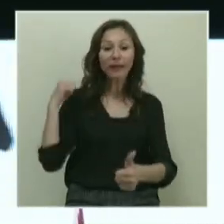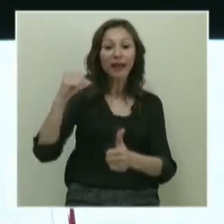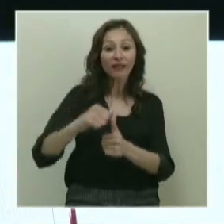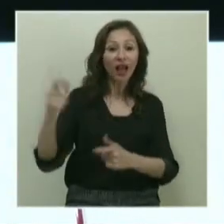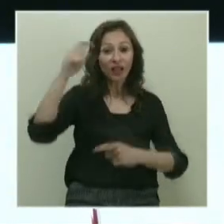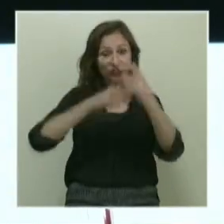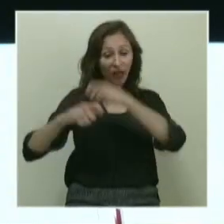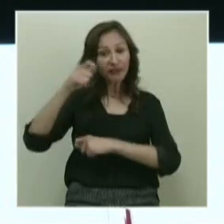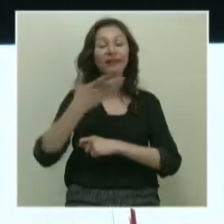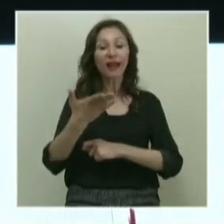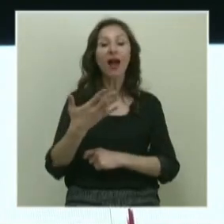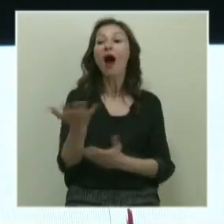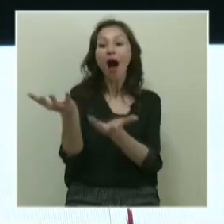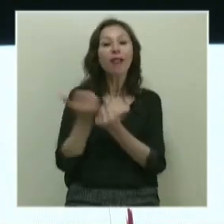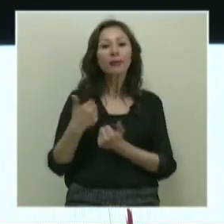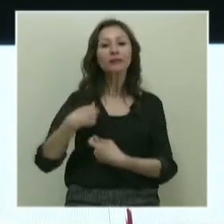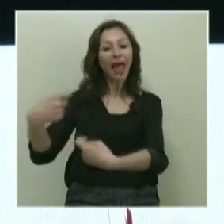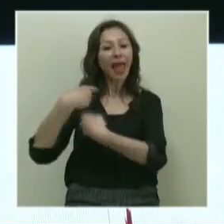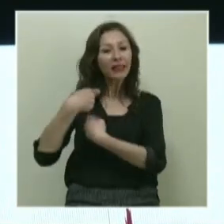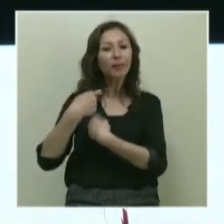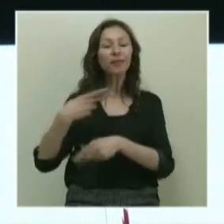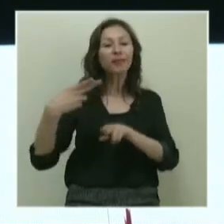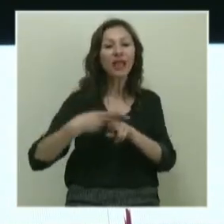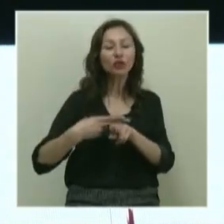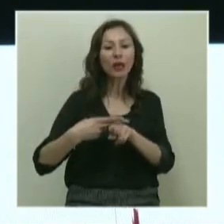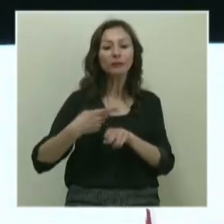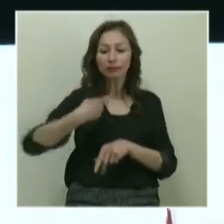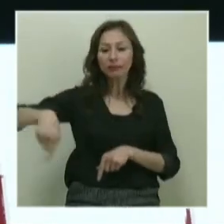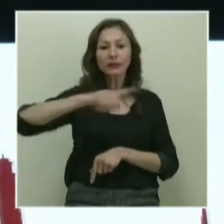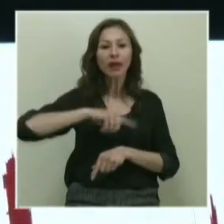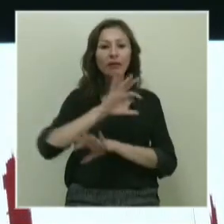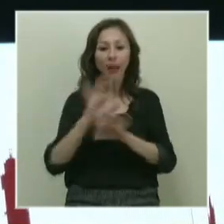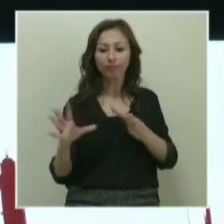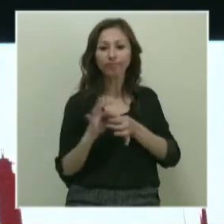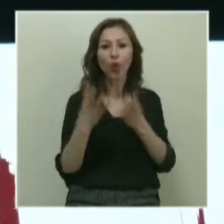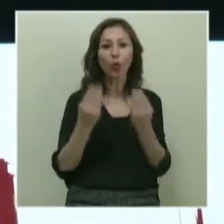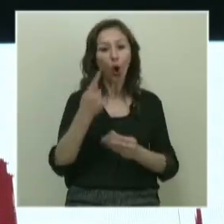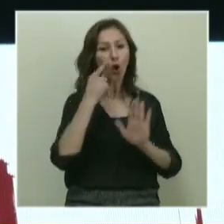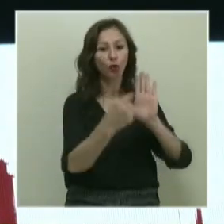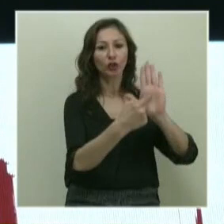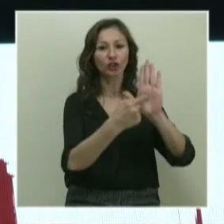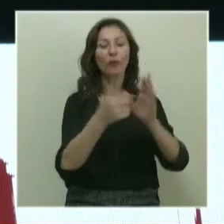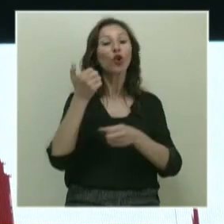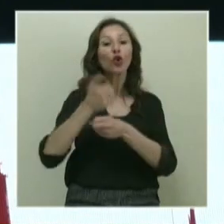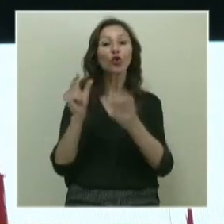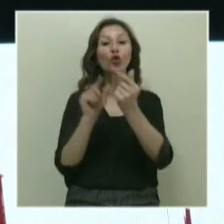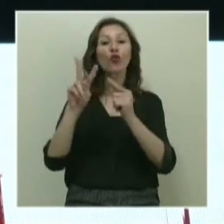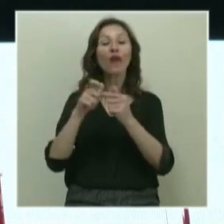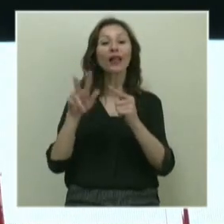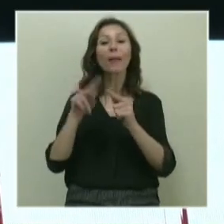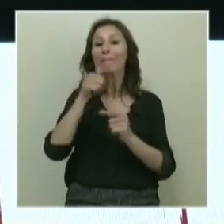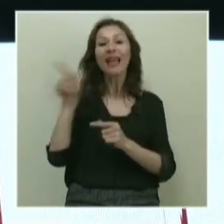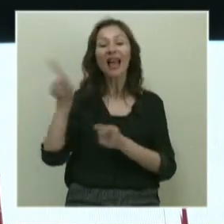edilirken aldığınız eğitim ve tecrübeleriniz size ayak bağı oluyor. Göstereceğim. Güven beyin değişiğiyle